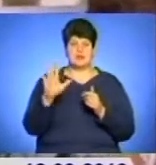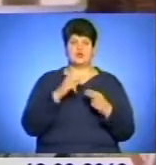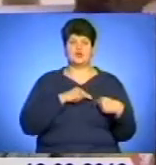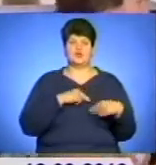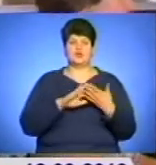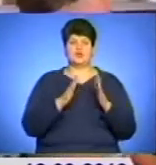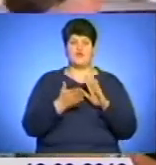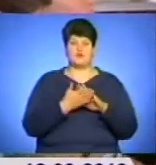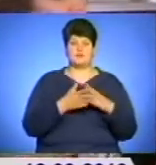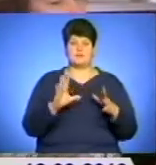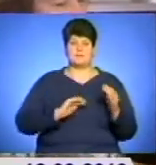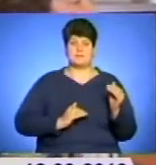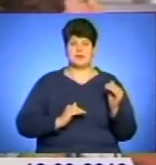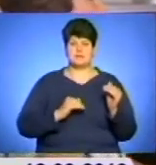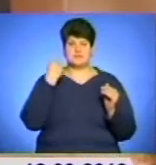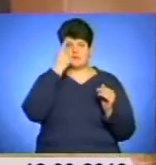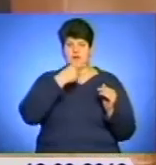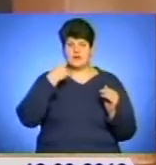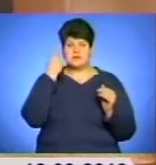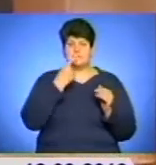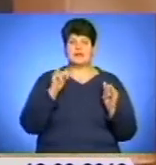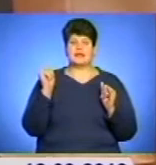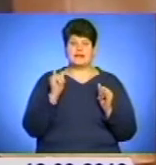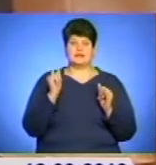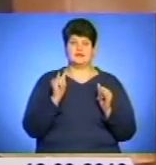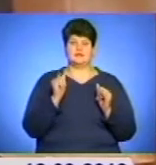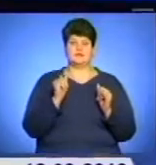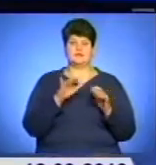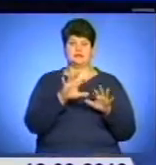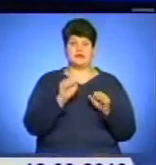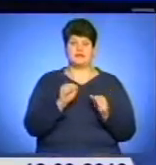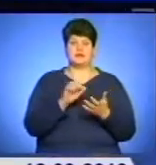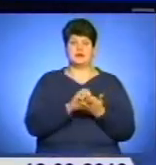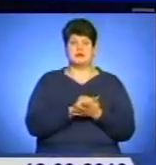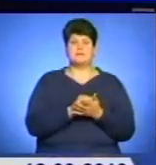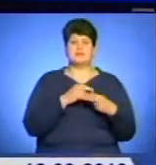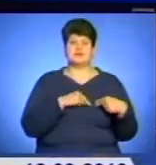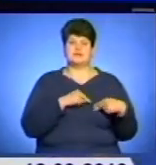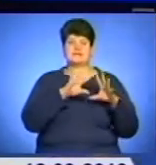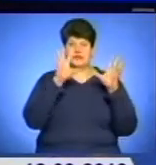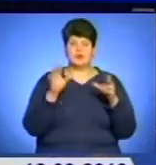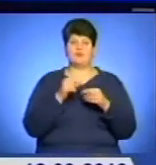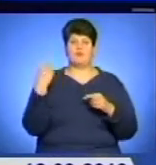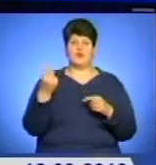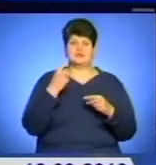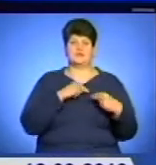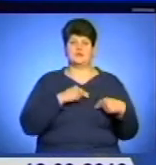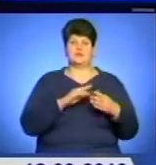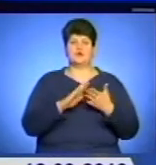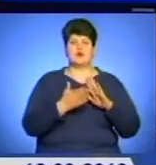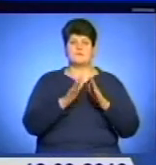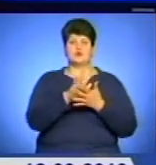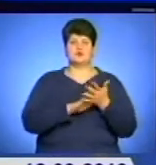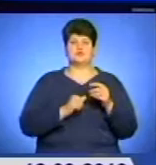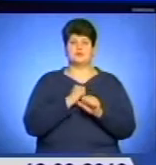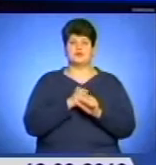між підприємцями, фізичними особами та найманими працівниками. Загалом по області за трудовими договорами продовжують